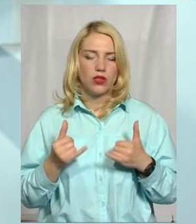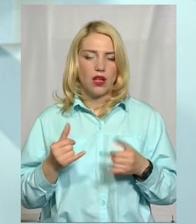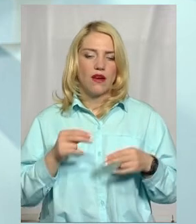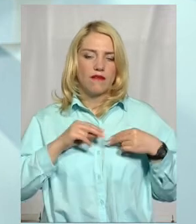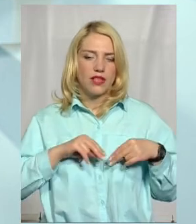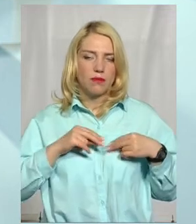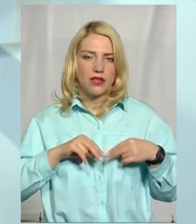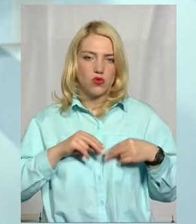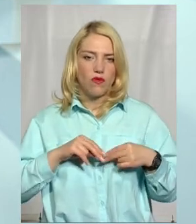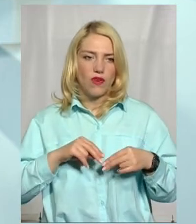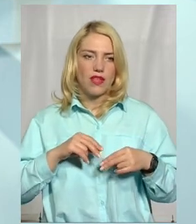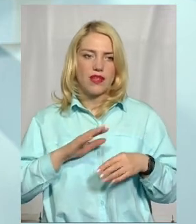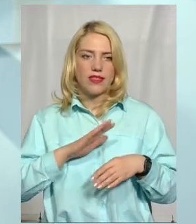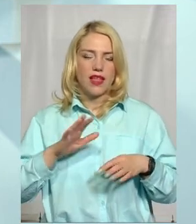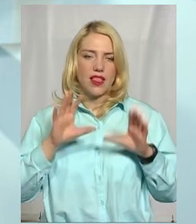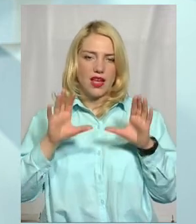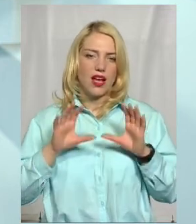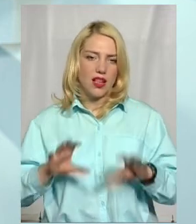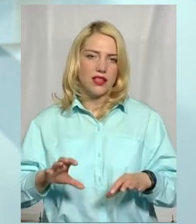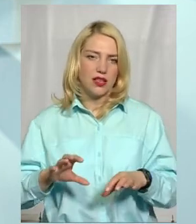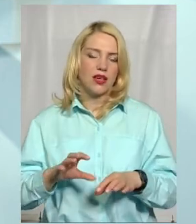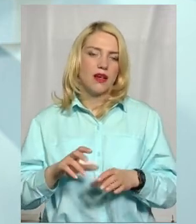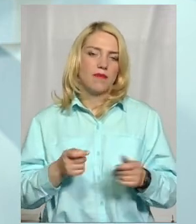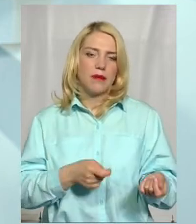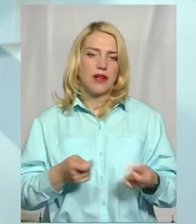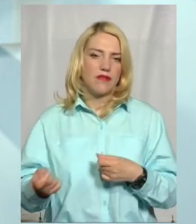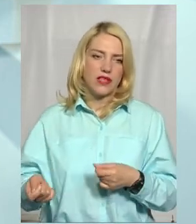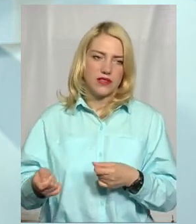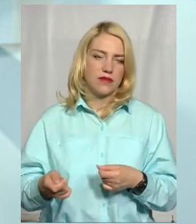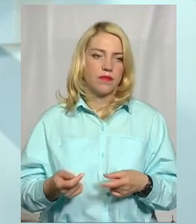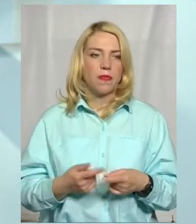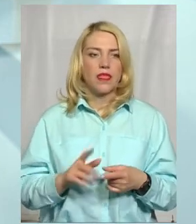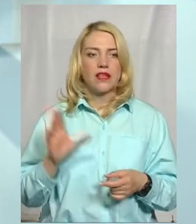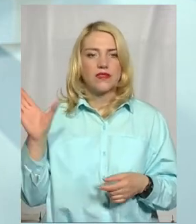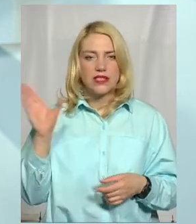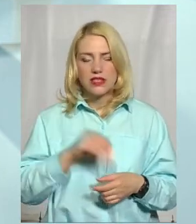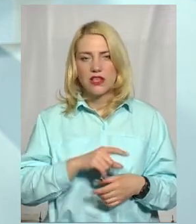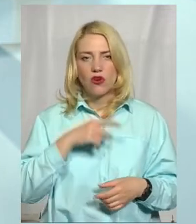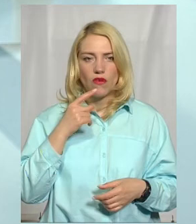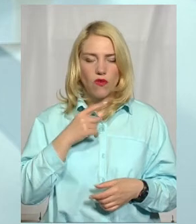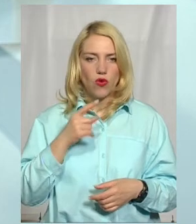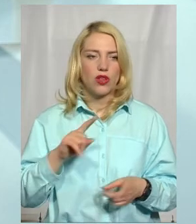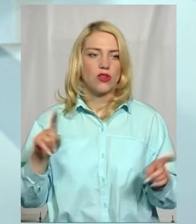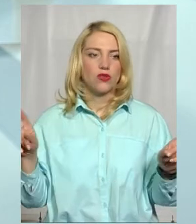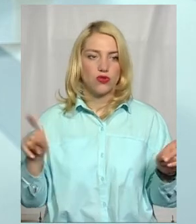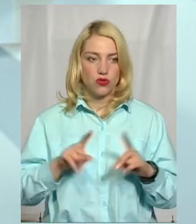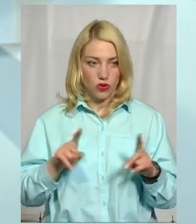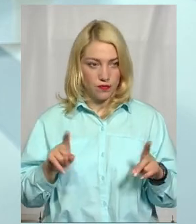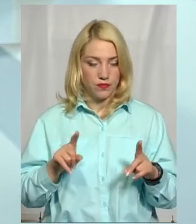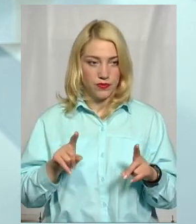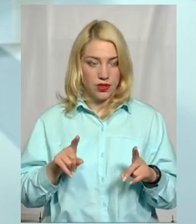відпрацювання нелегальних перевезень. Перевізники всі в один голос рапортують, що